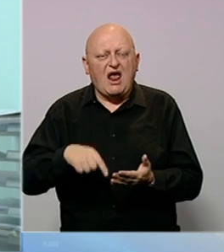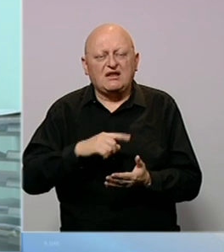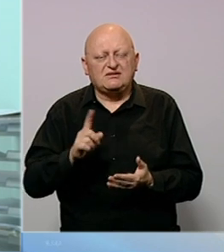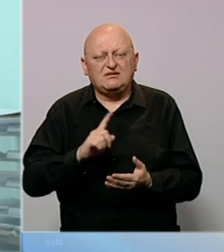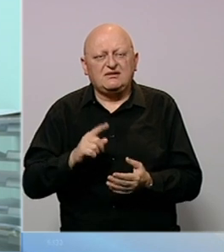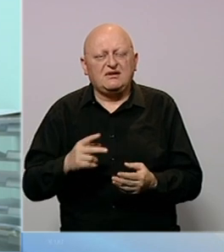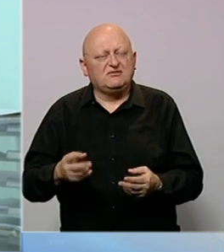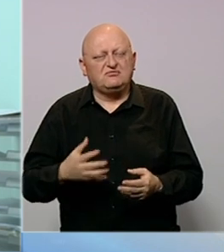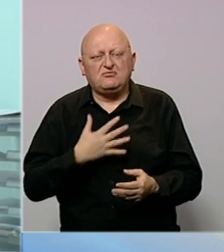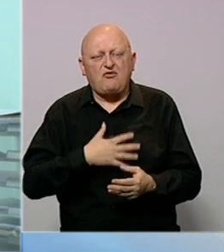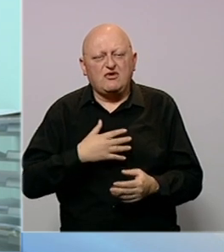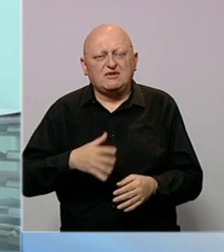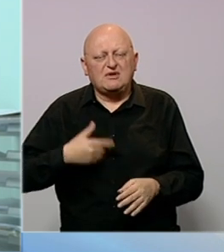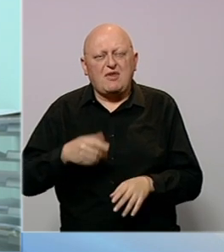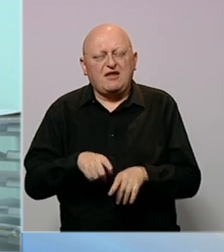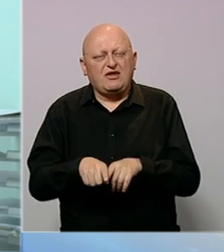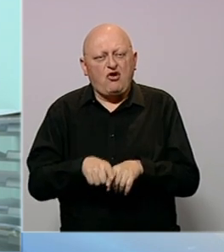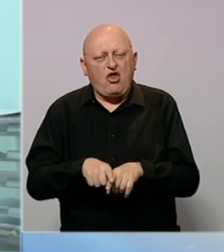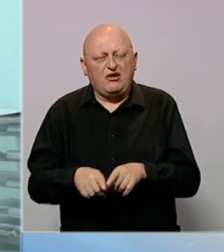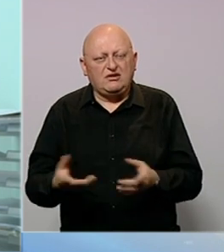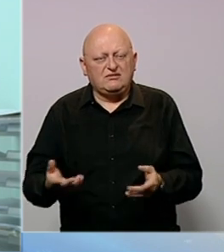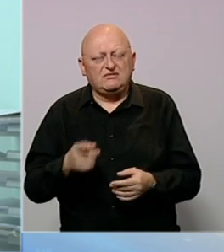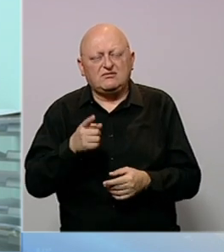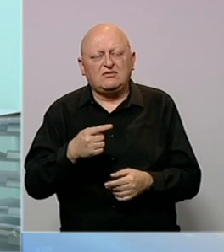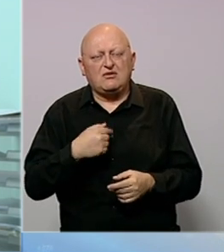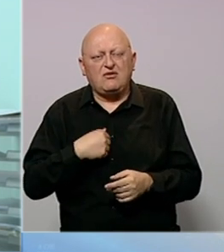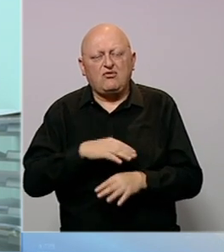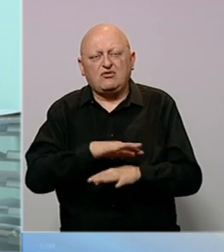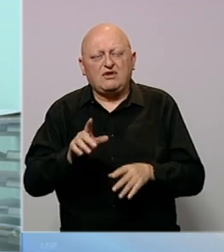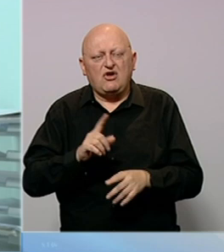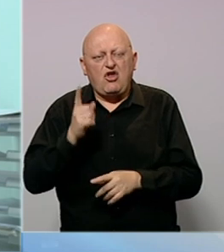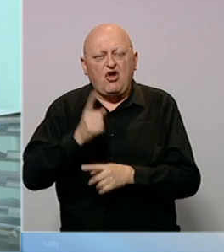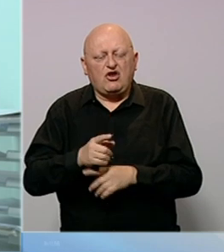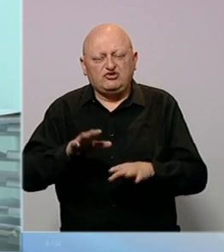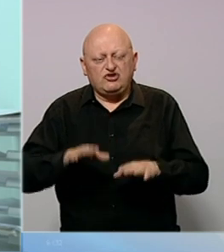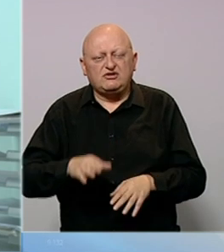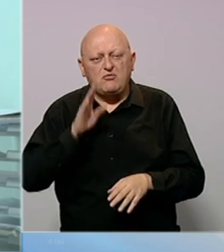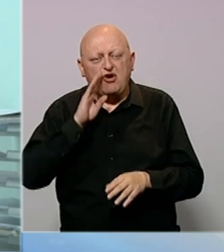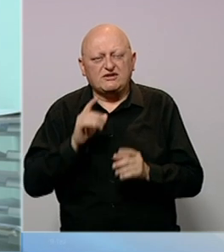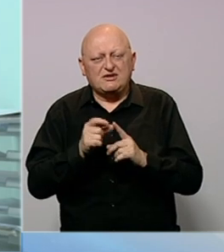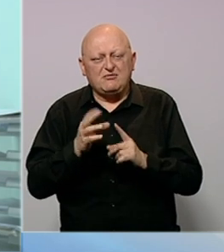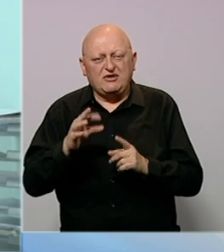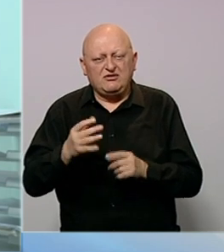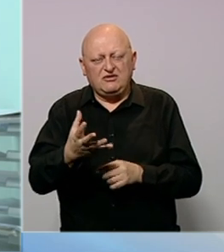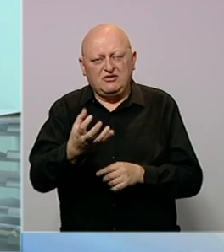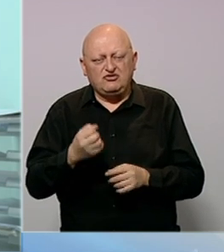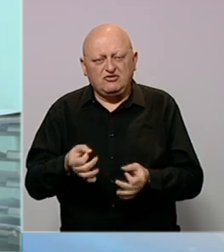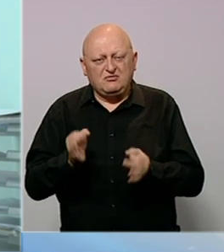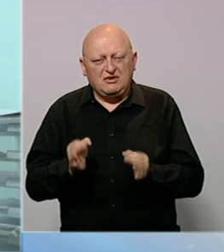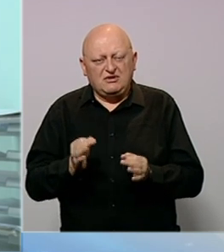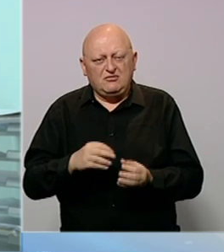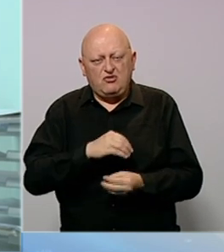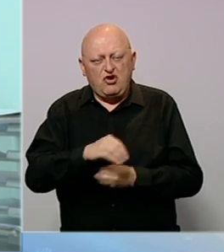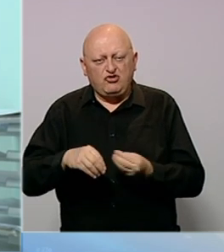nije atraktivna za naše mlade kolege. Tako da niko se ne odlučuje ostati u Bosanskom Petrovcu, uzeti specializaciju